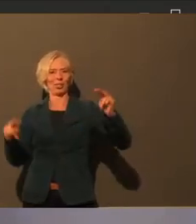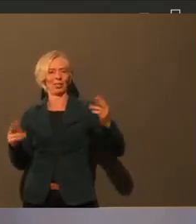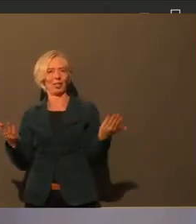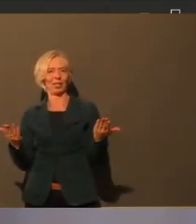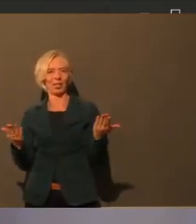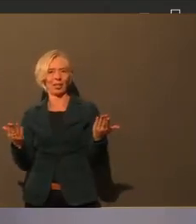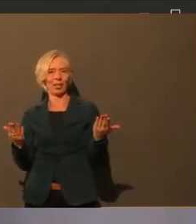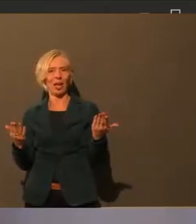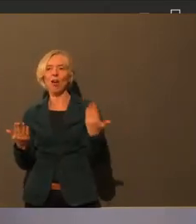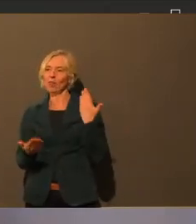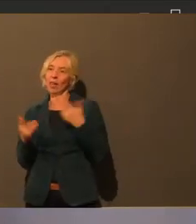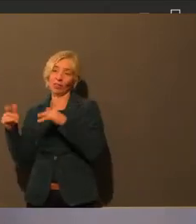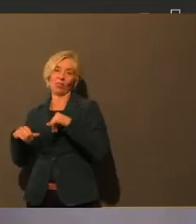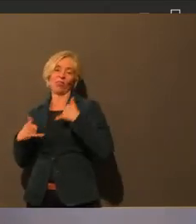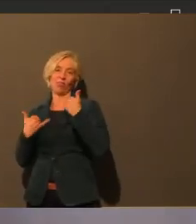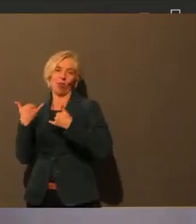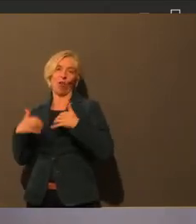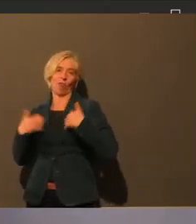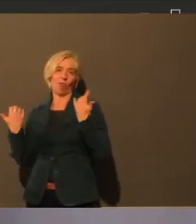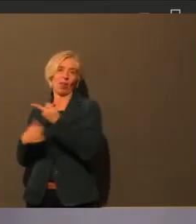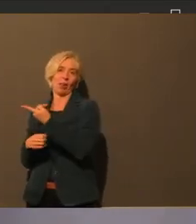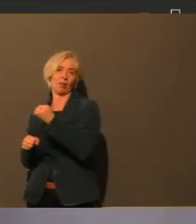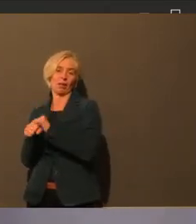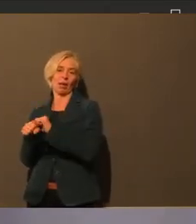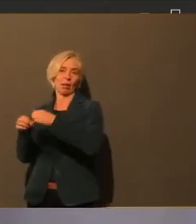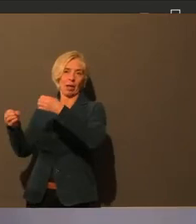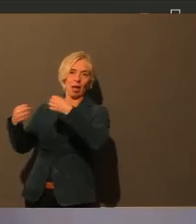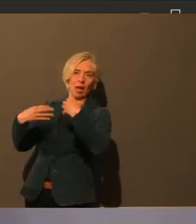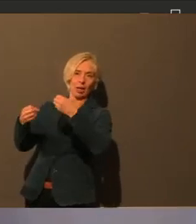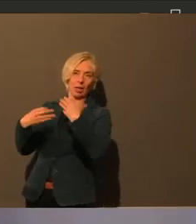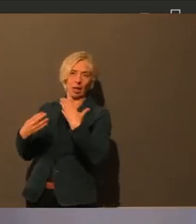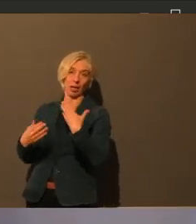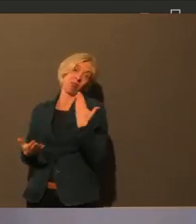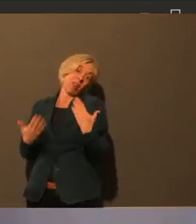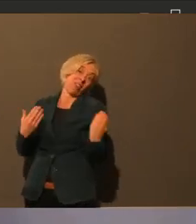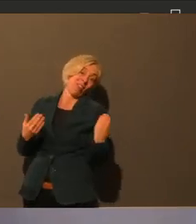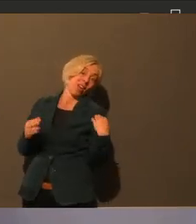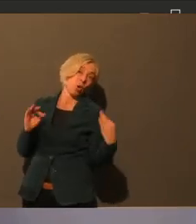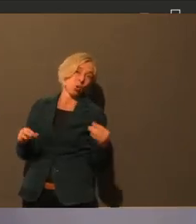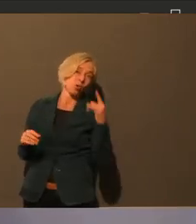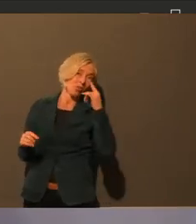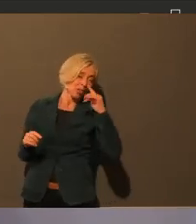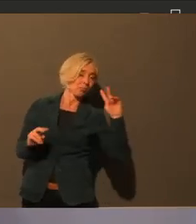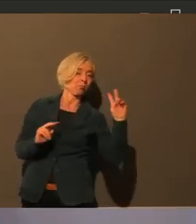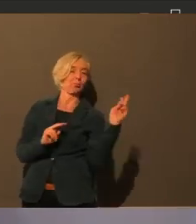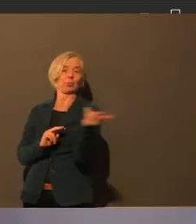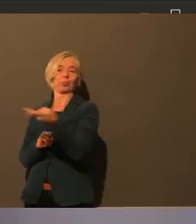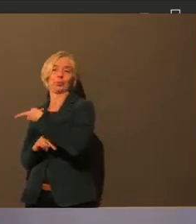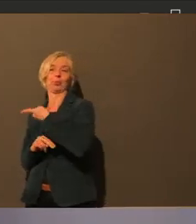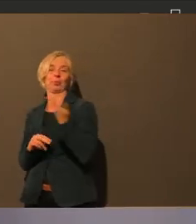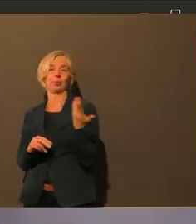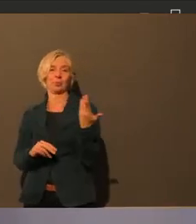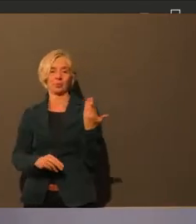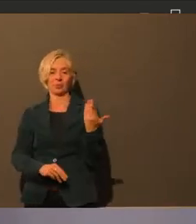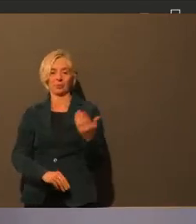und in die Schulen wieder öffnet, auch versucht, eine einheitliche Lösung vielleicht zu finden.